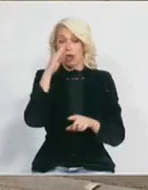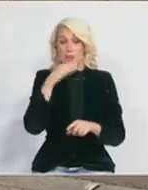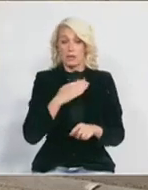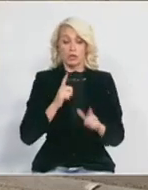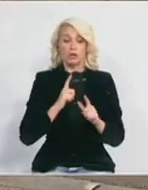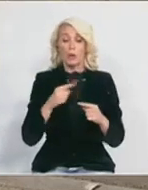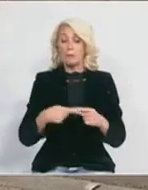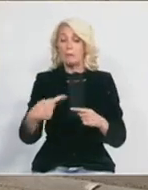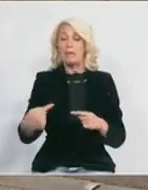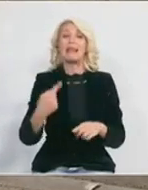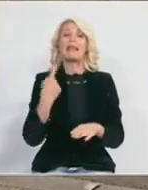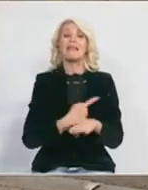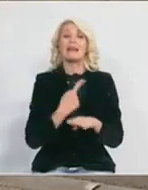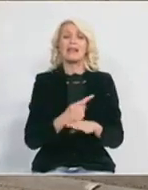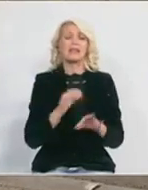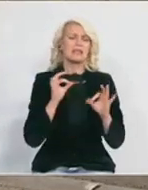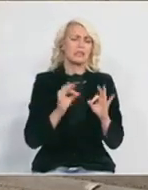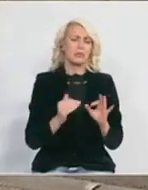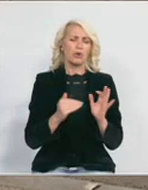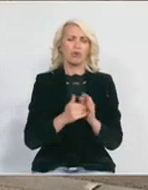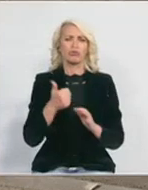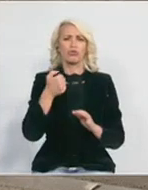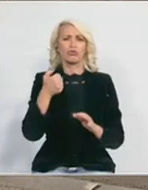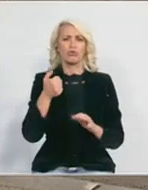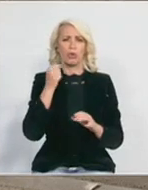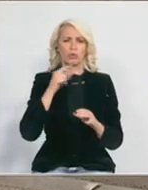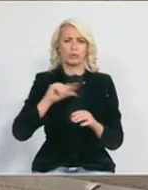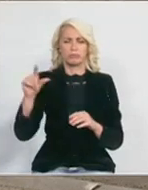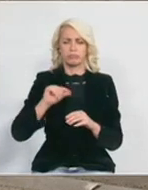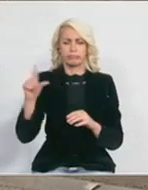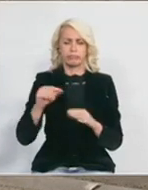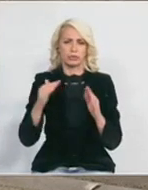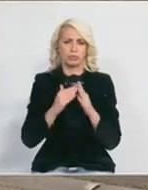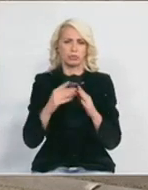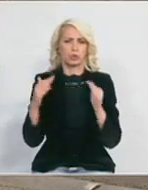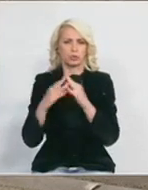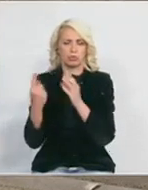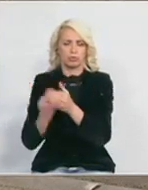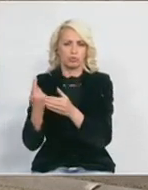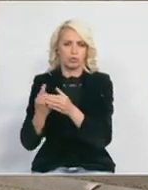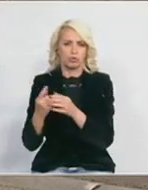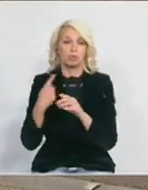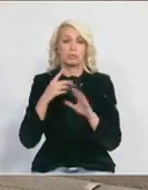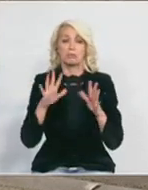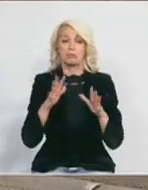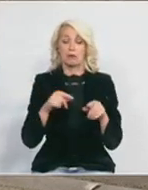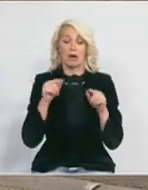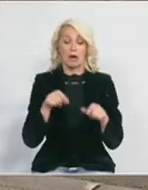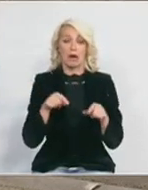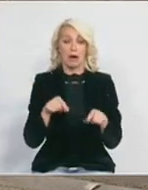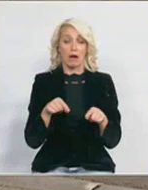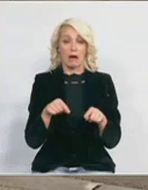sat vremena bar sto novih lica otići kući u kućnu izolaciju i možemo da kažemo da je ovaj